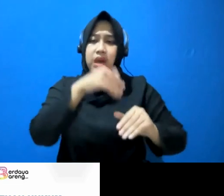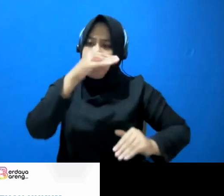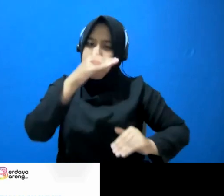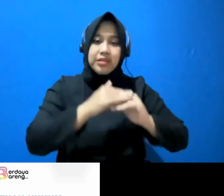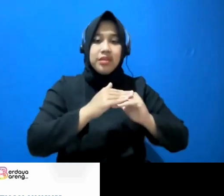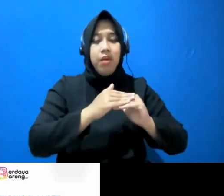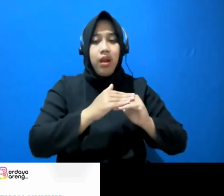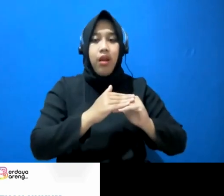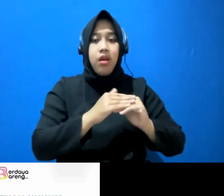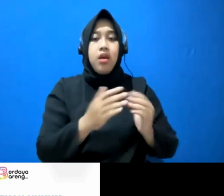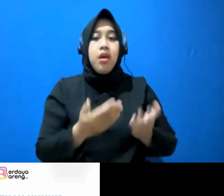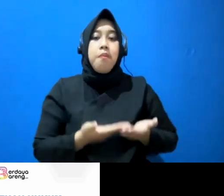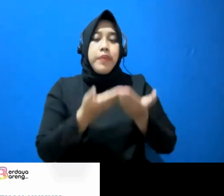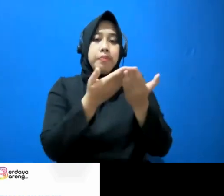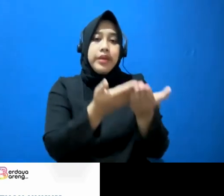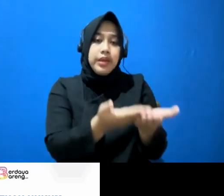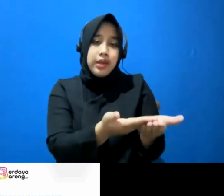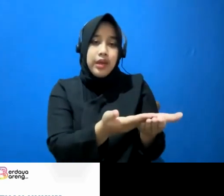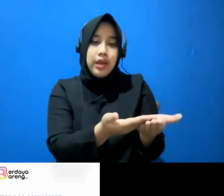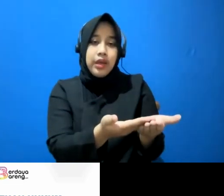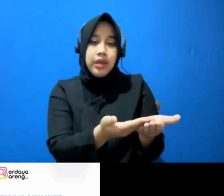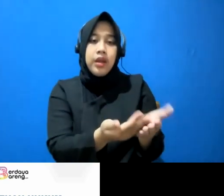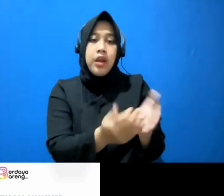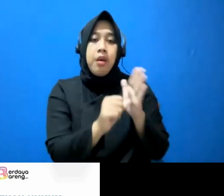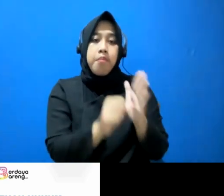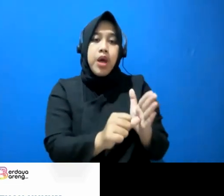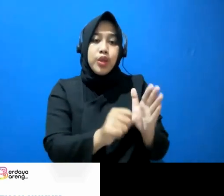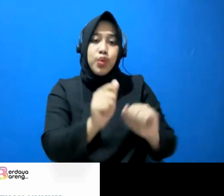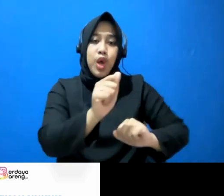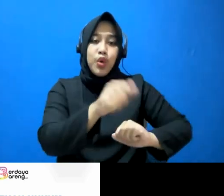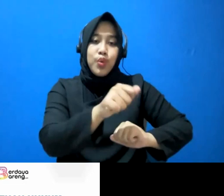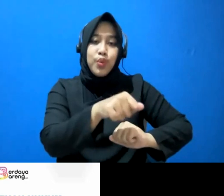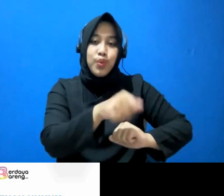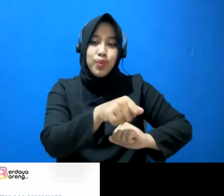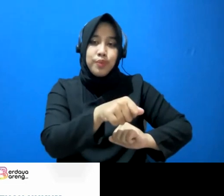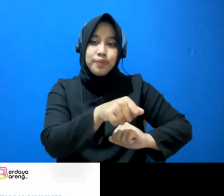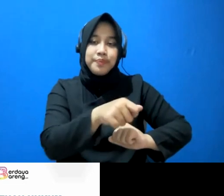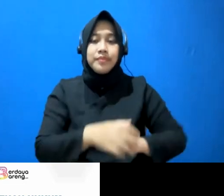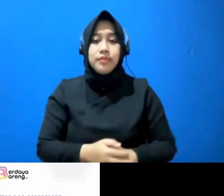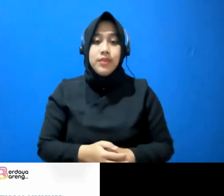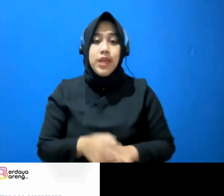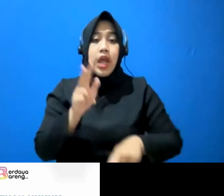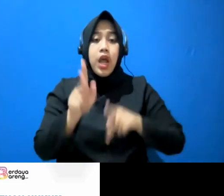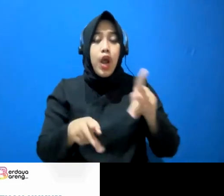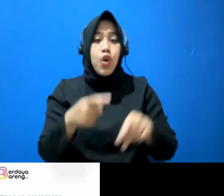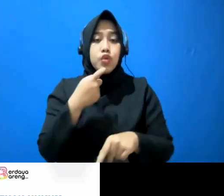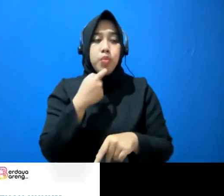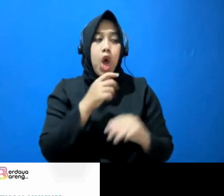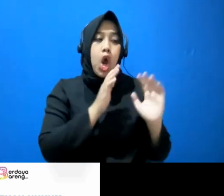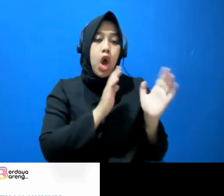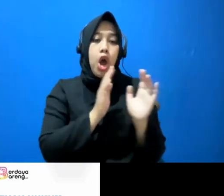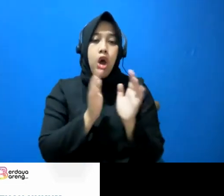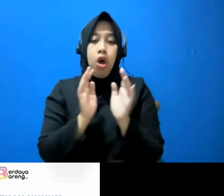memberikan yang namanya bantuan hukum kalau cuman untuk ngobrol